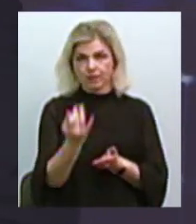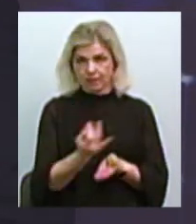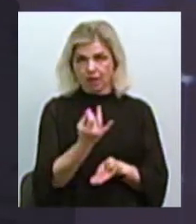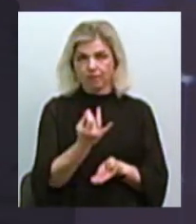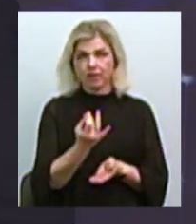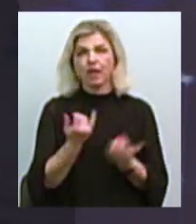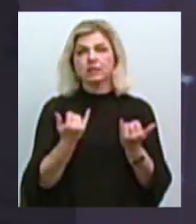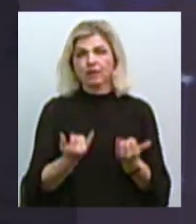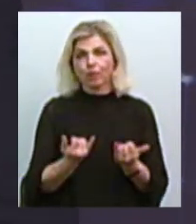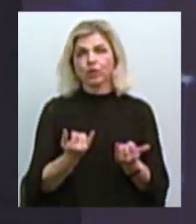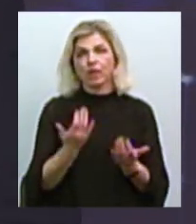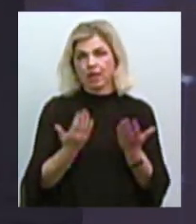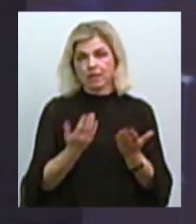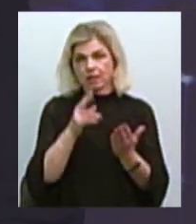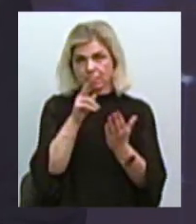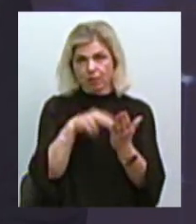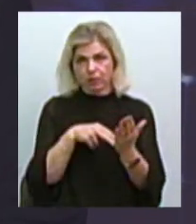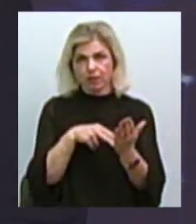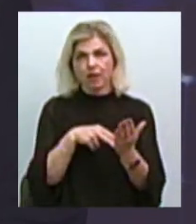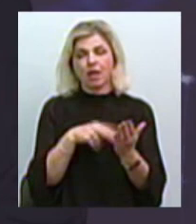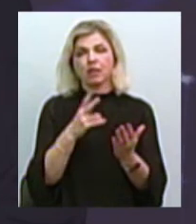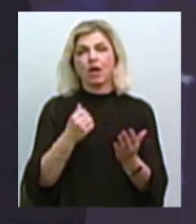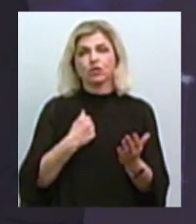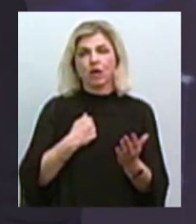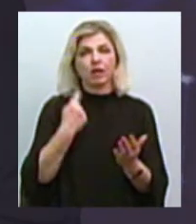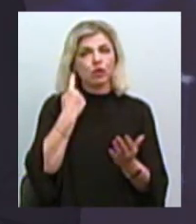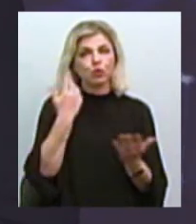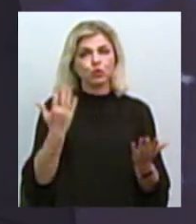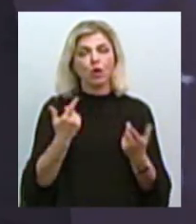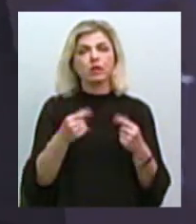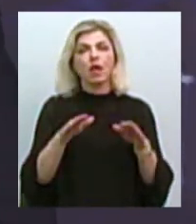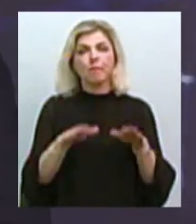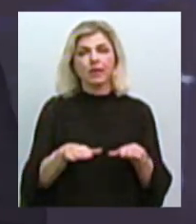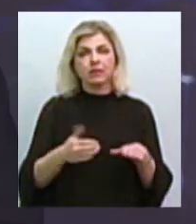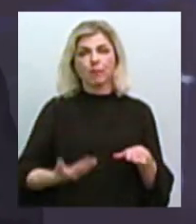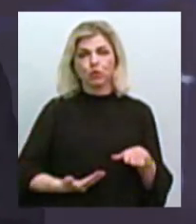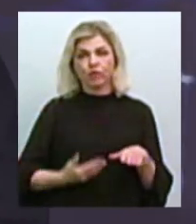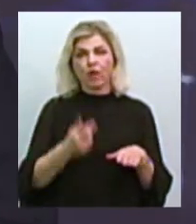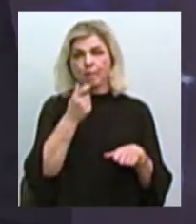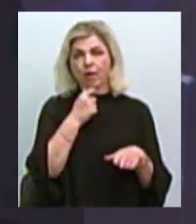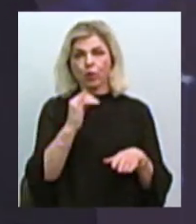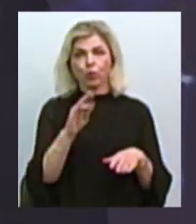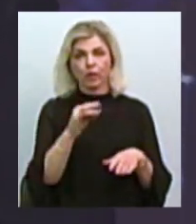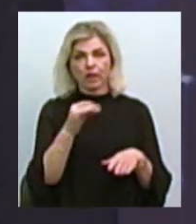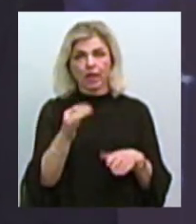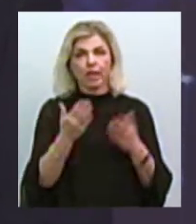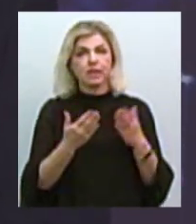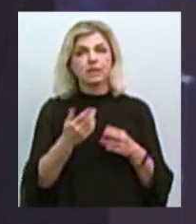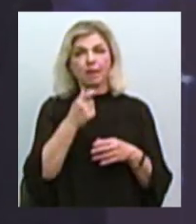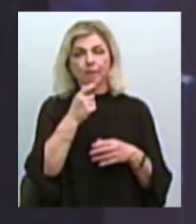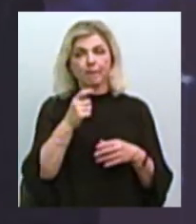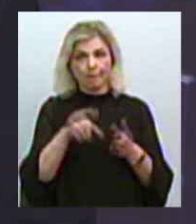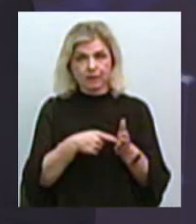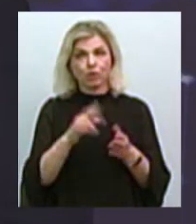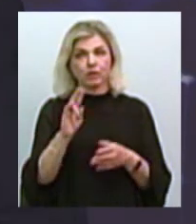сьогодні ми маємо, якщо переглядати це, я, на жаль, не почув, де місце проживання пана Юрія, але якщо це місто Миколаїв, у нас на